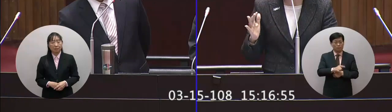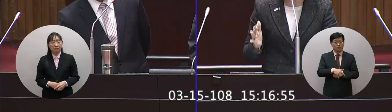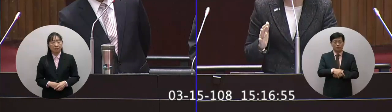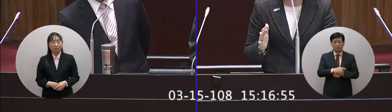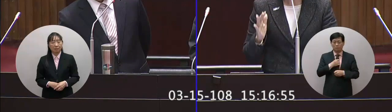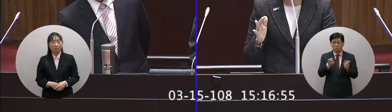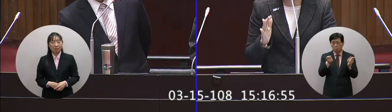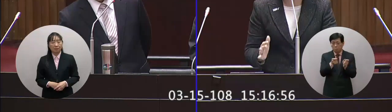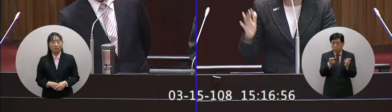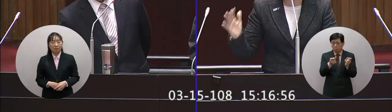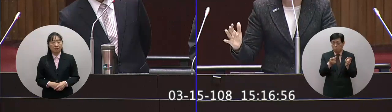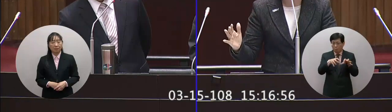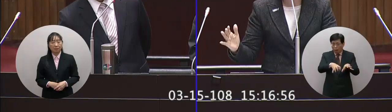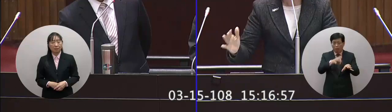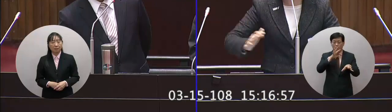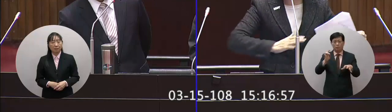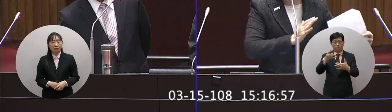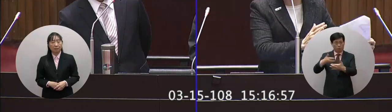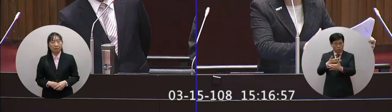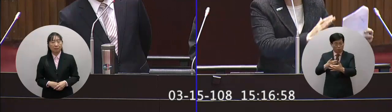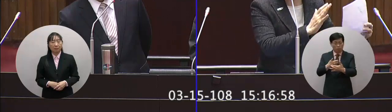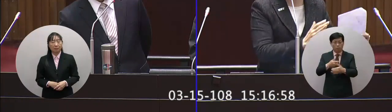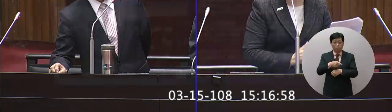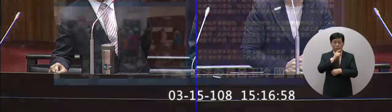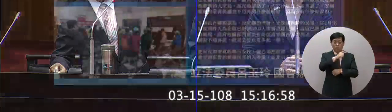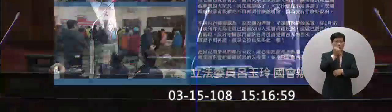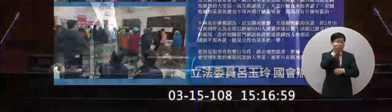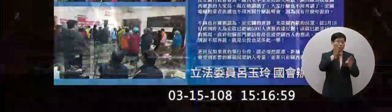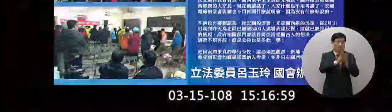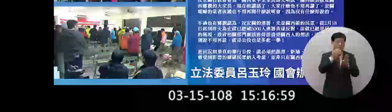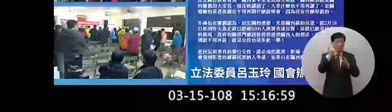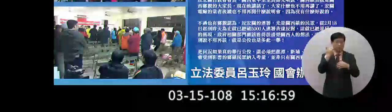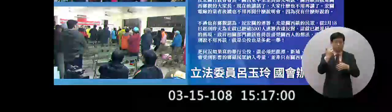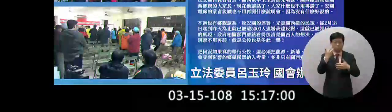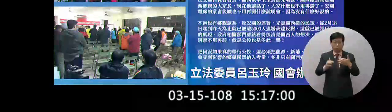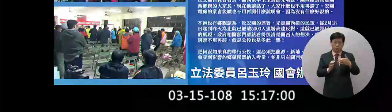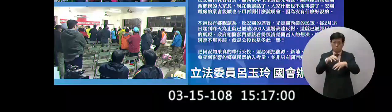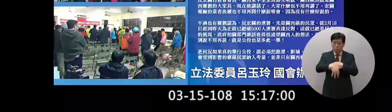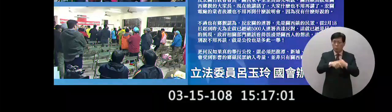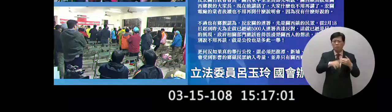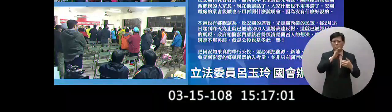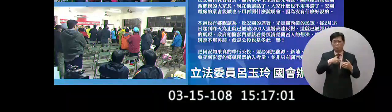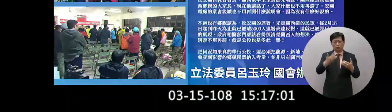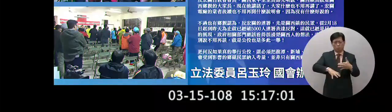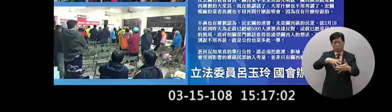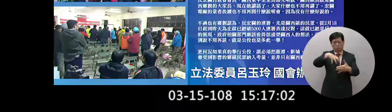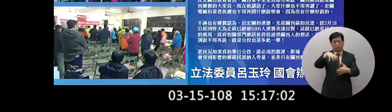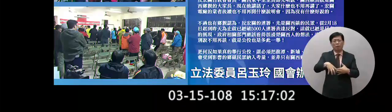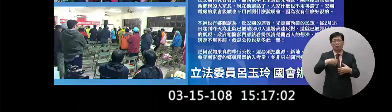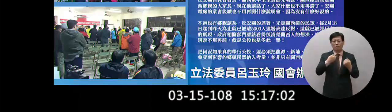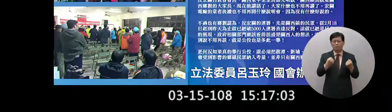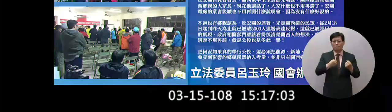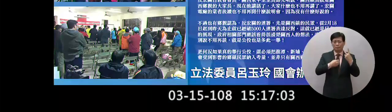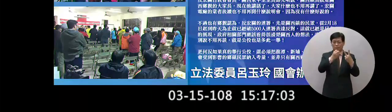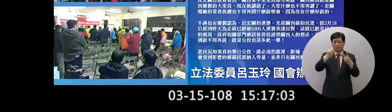廠靠近的就是龍潭跟靠近的十門水庫十門水庫是個集水區耶當時在200